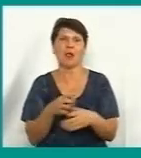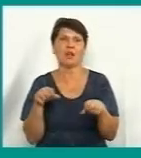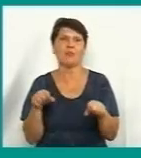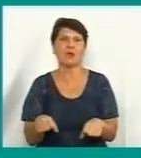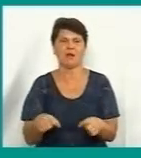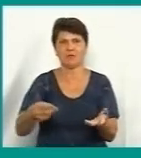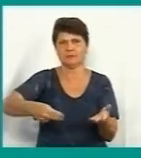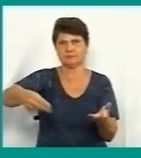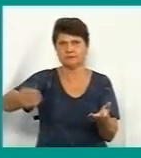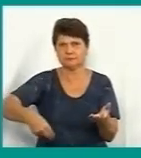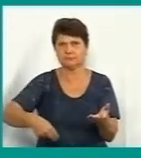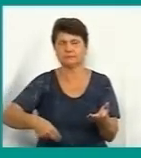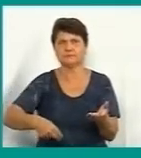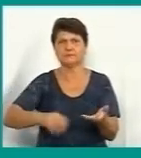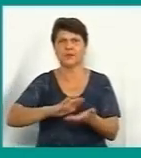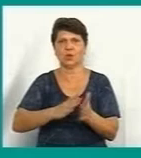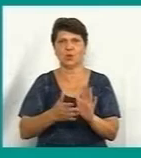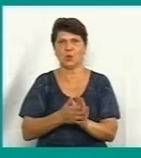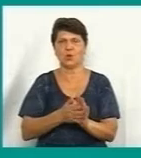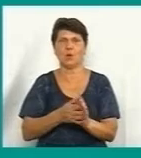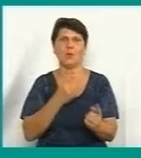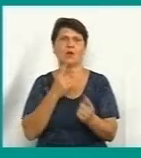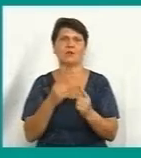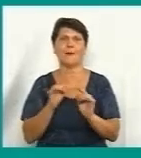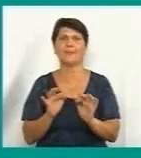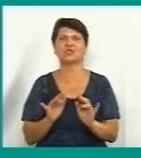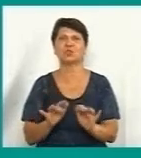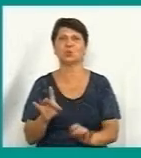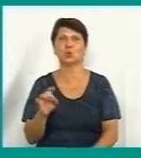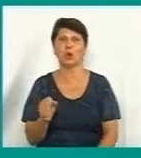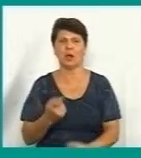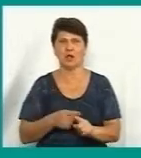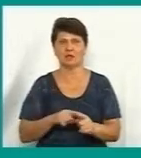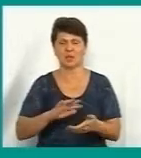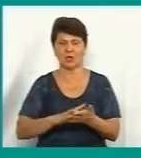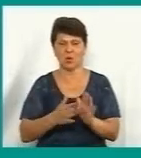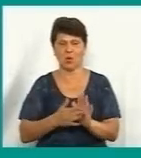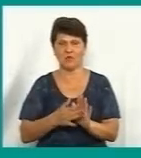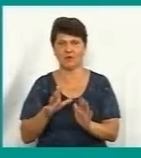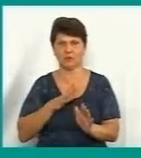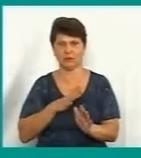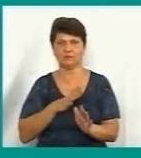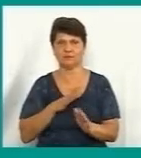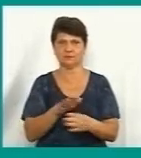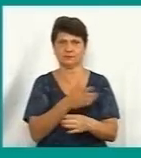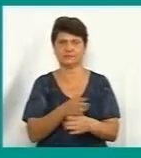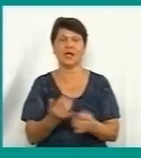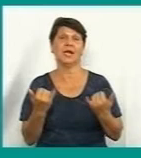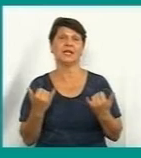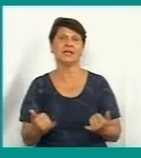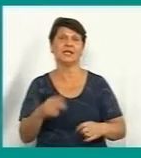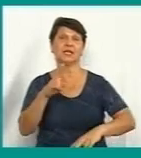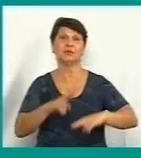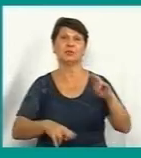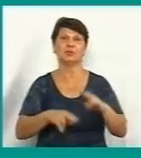укладати договір по переговорній процедурі. Але цей договір був розірваний. Нині будівництво